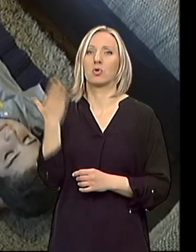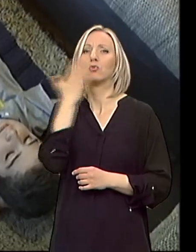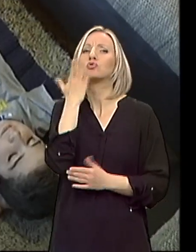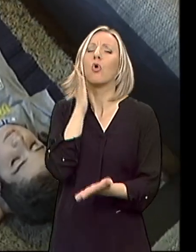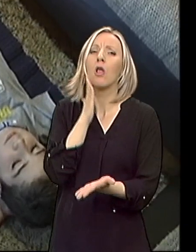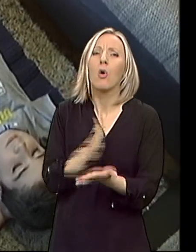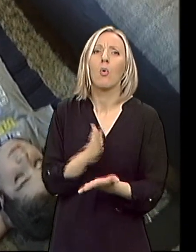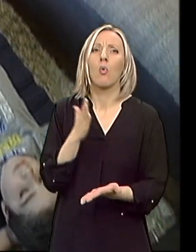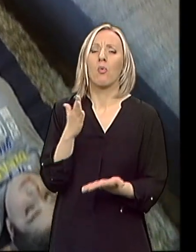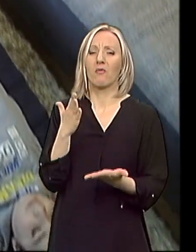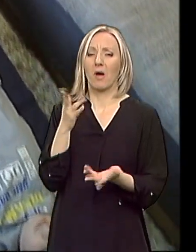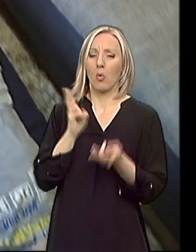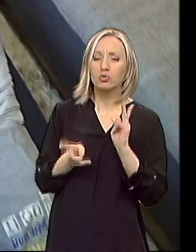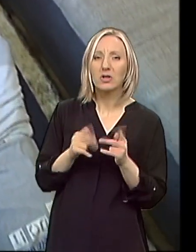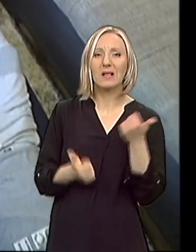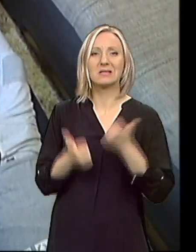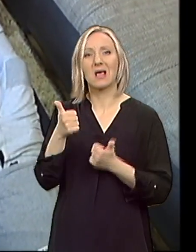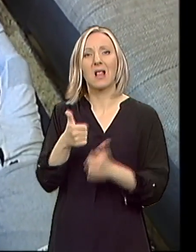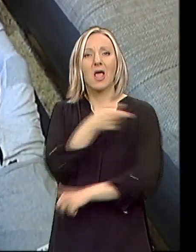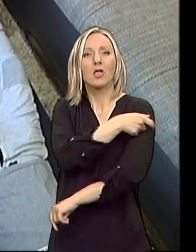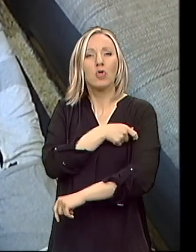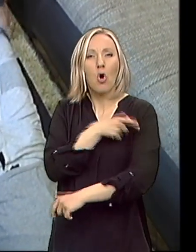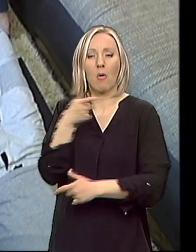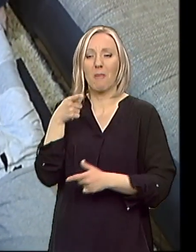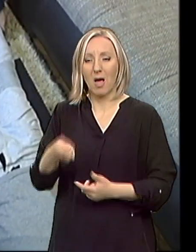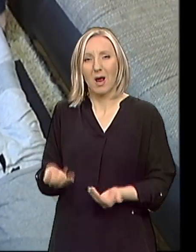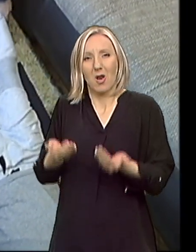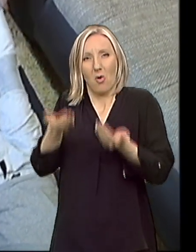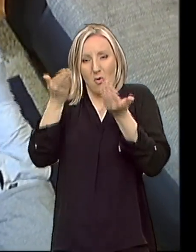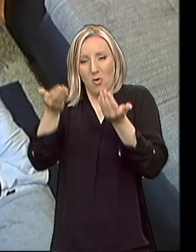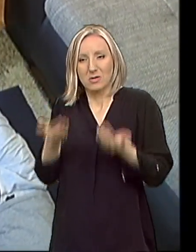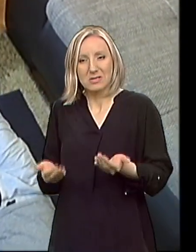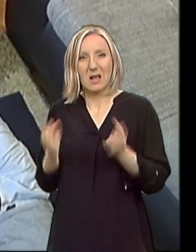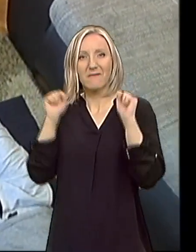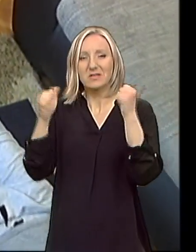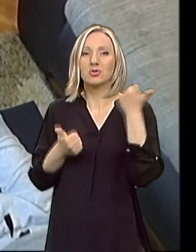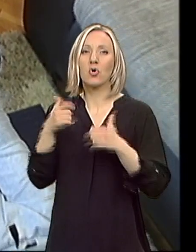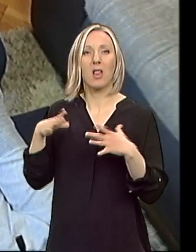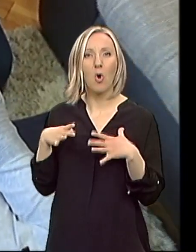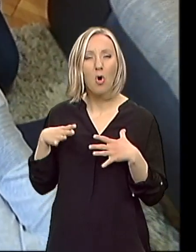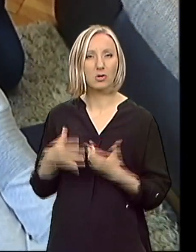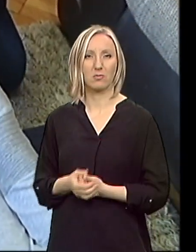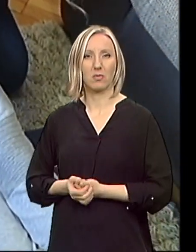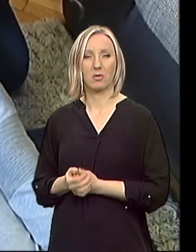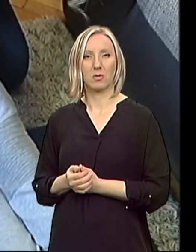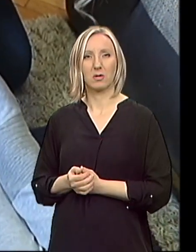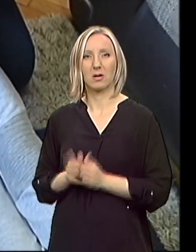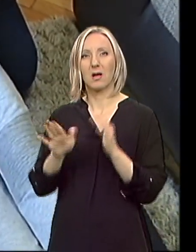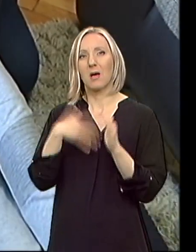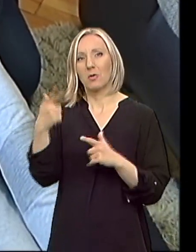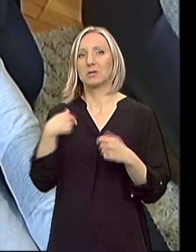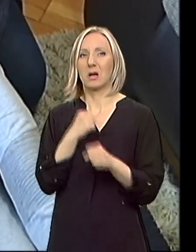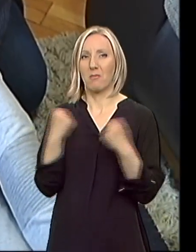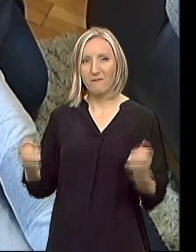učiteljice ili domar ga nose uz i niz stepenici kad ide na odmor ili kad ide na fizičko. Nakon toga radimo